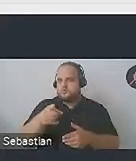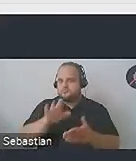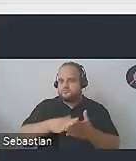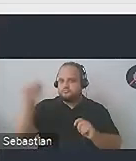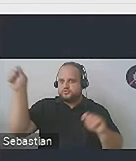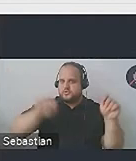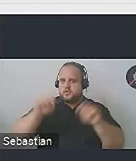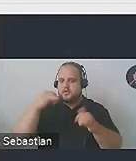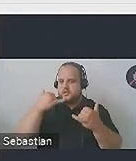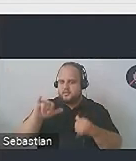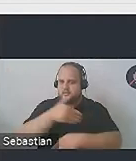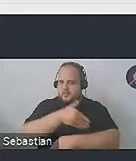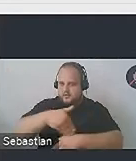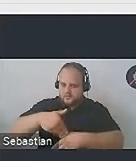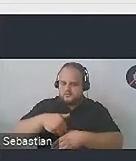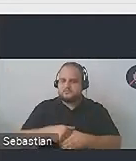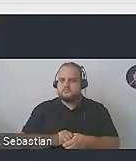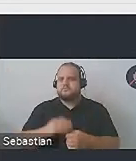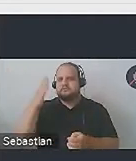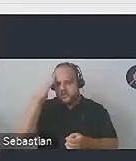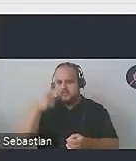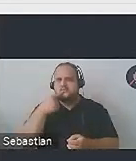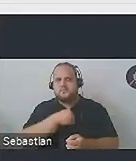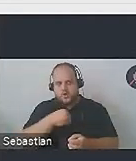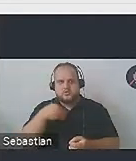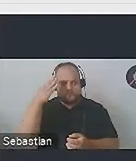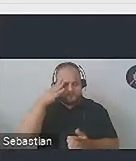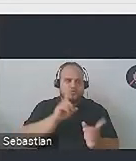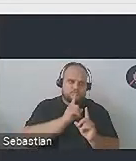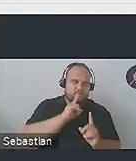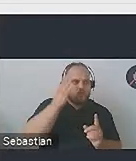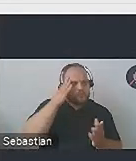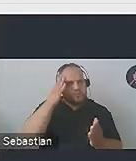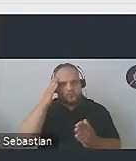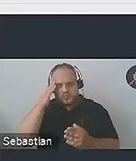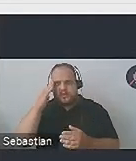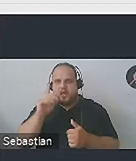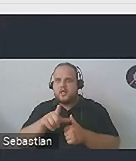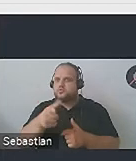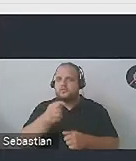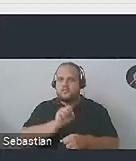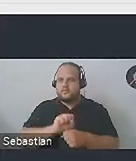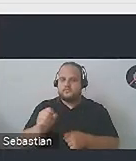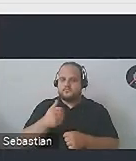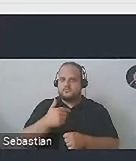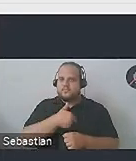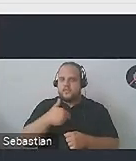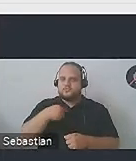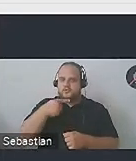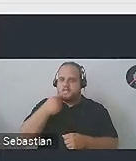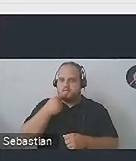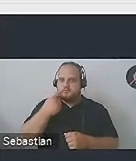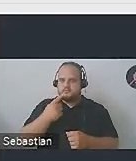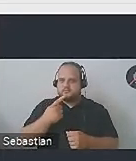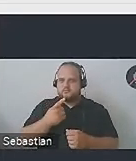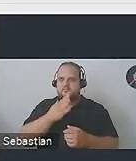prawda znają język polski, poruszają się po tym kraju, dają sobie radę, ale to nie jest ich język rodzimy i ich biegłość w